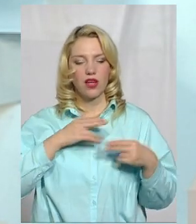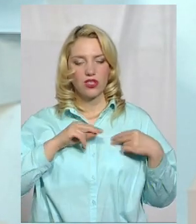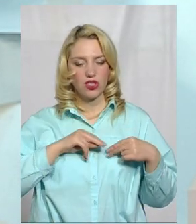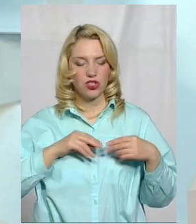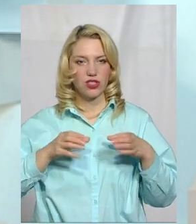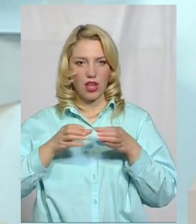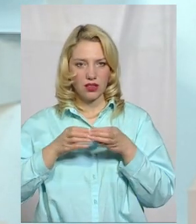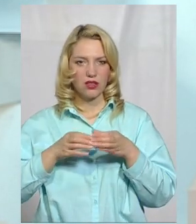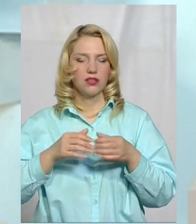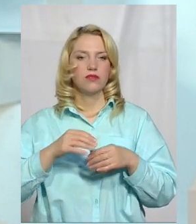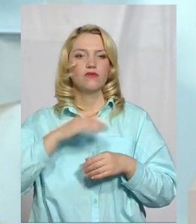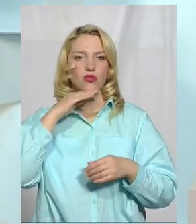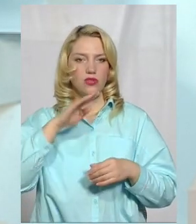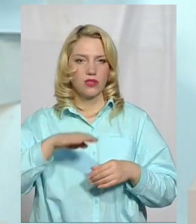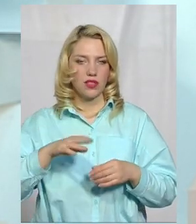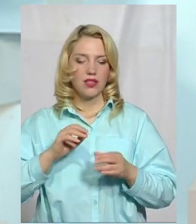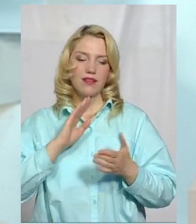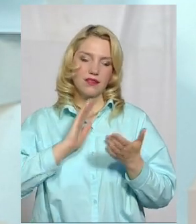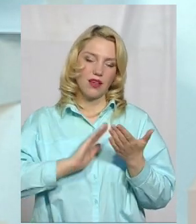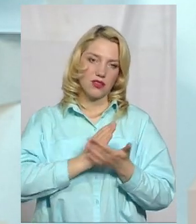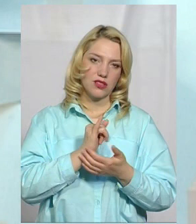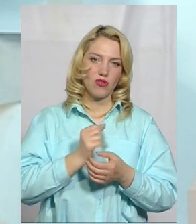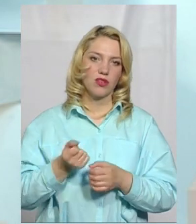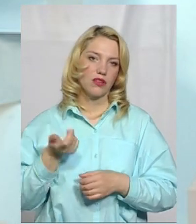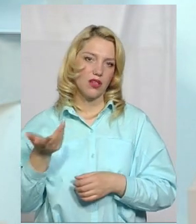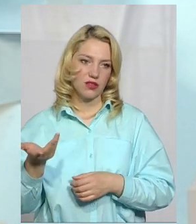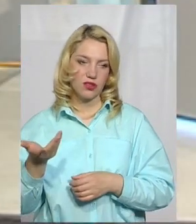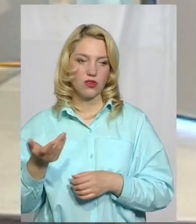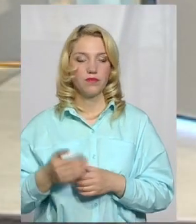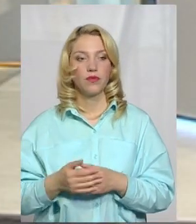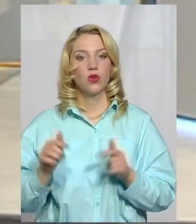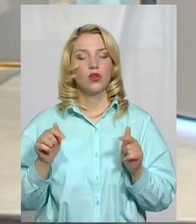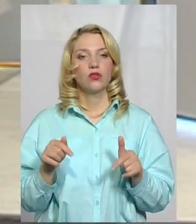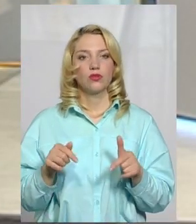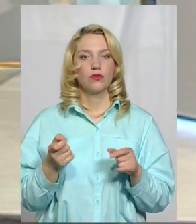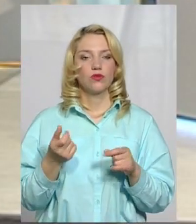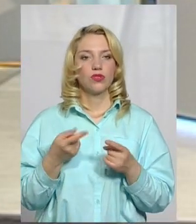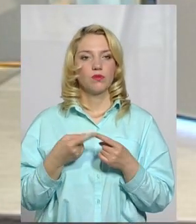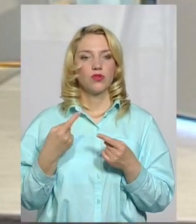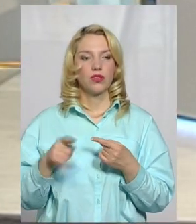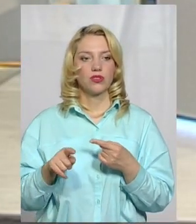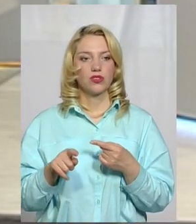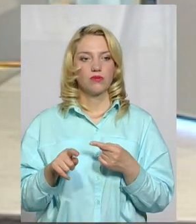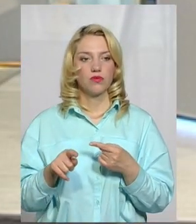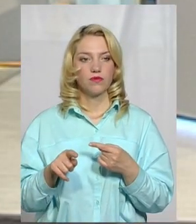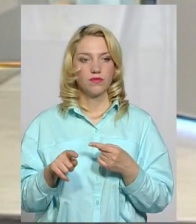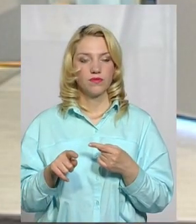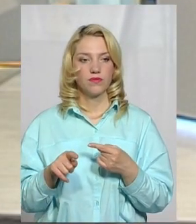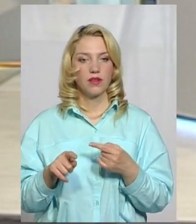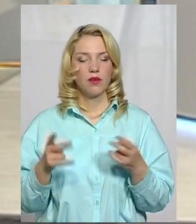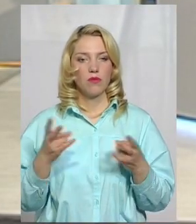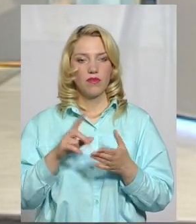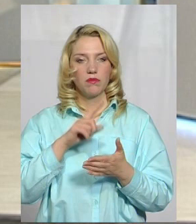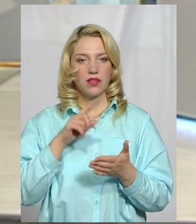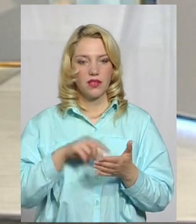достатній. Як якісно, так і кількісно. Тут трошечки інакше ми на сьогодні повинні